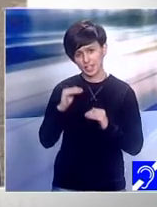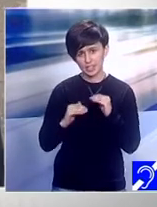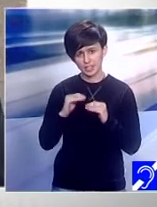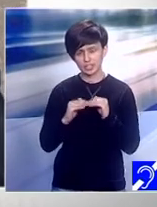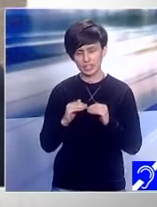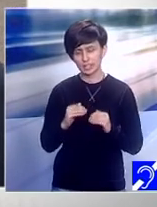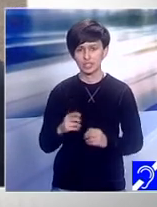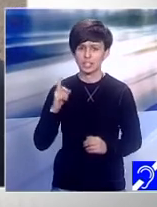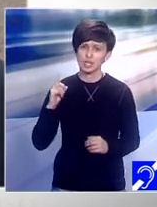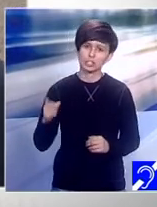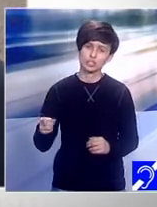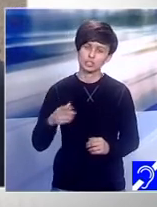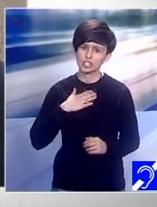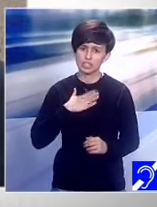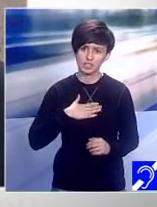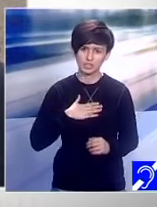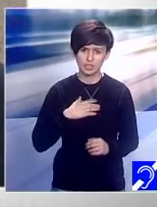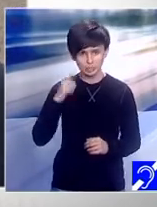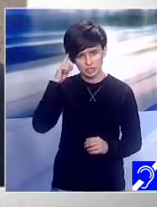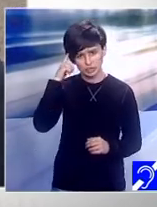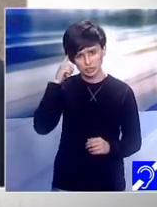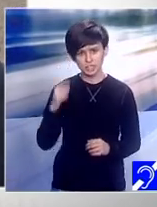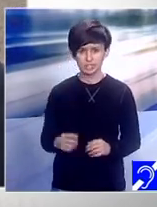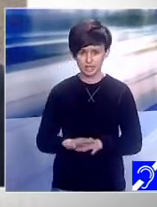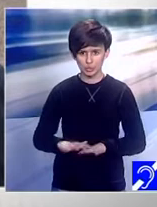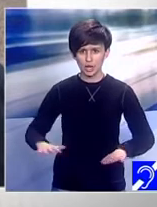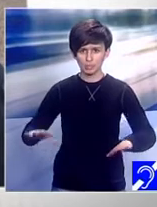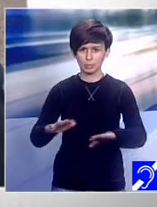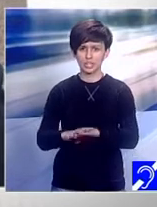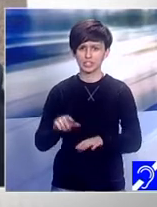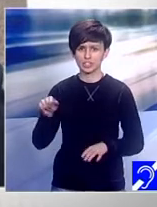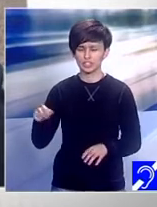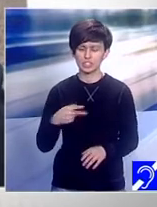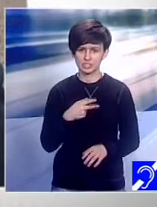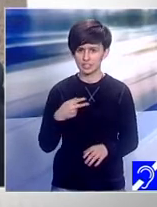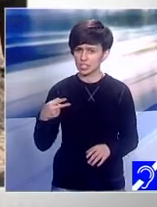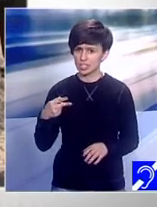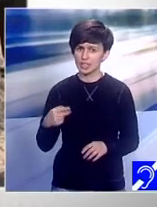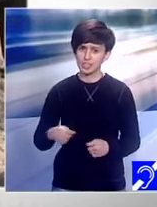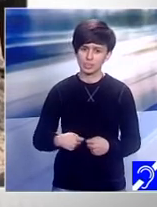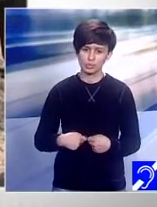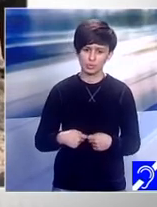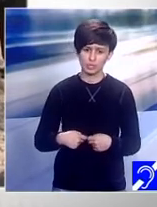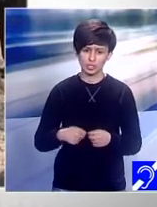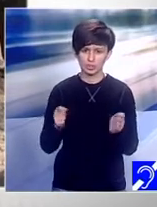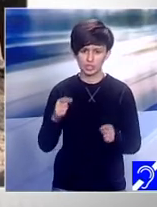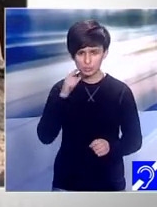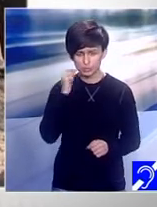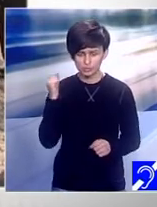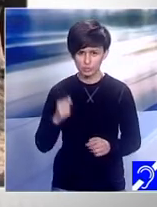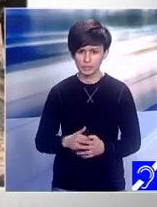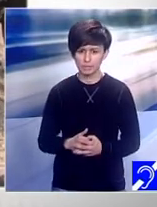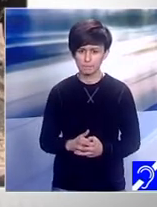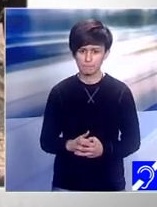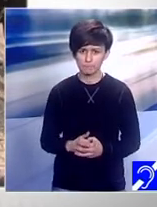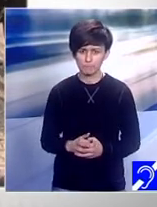conștientizăm cumva populația că și ei sunt egali cu ceilalți. Instituțiile medicali din România încă nu